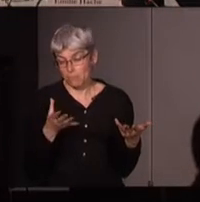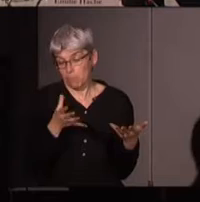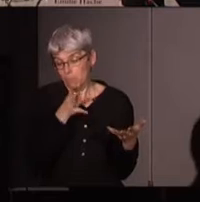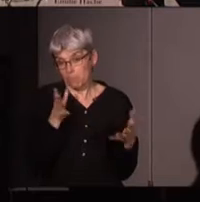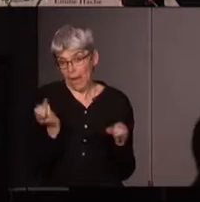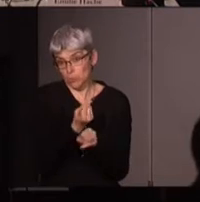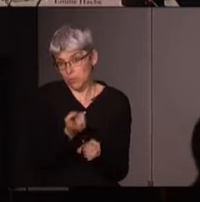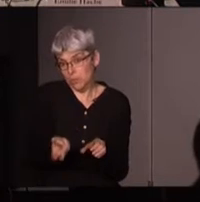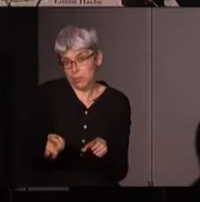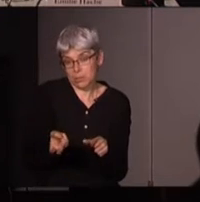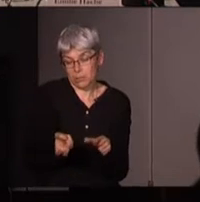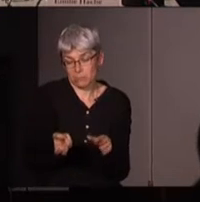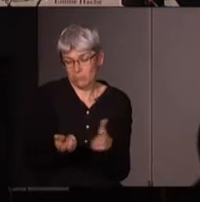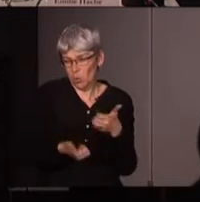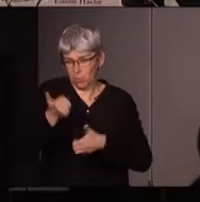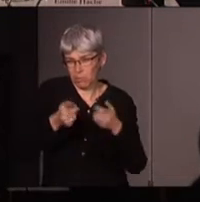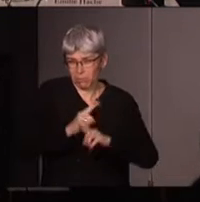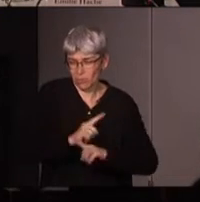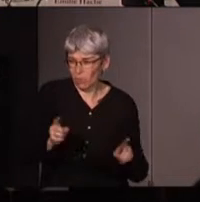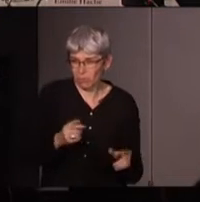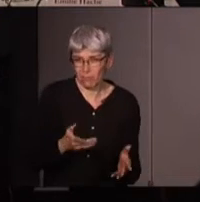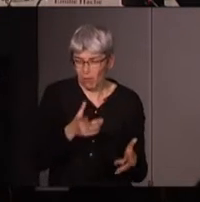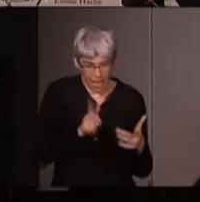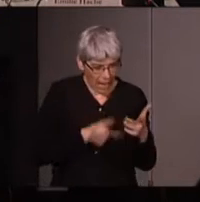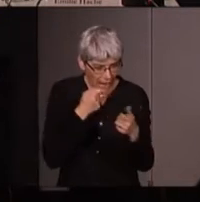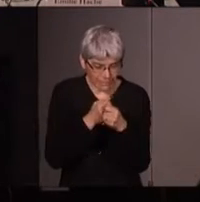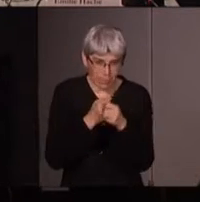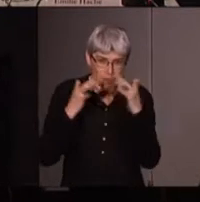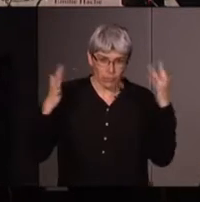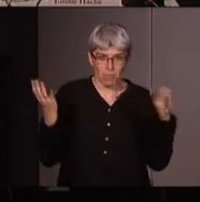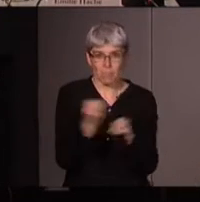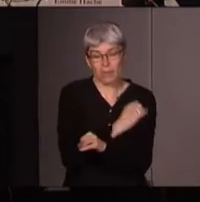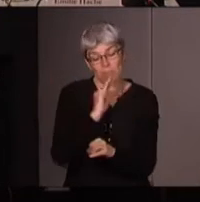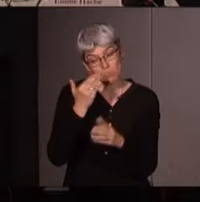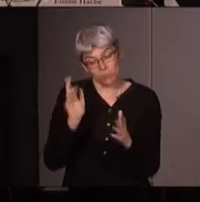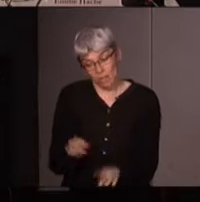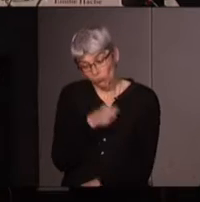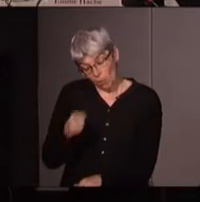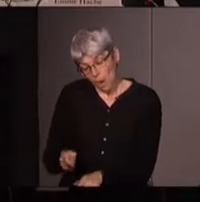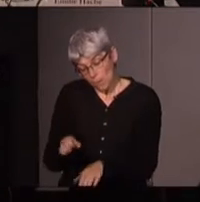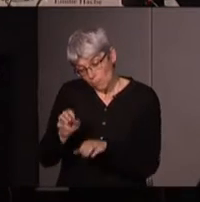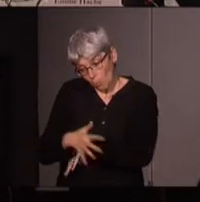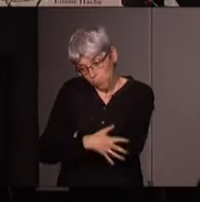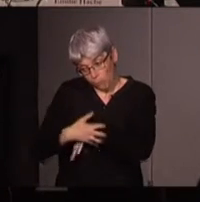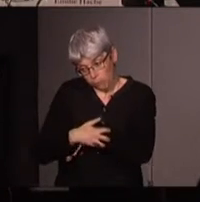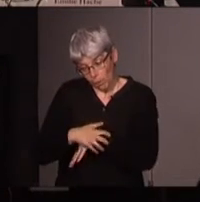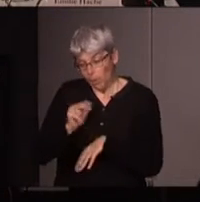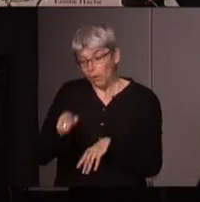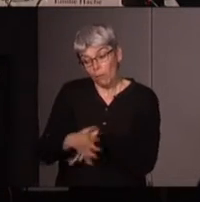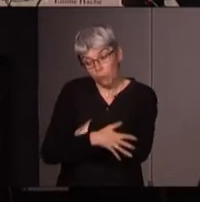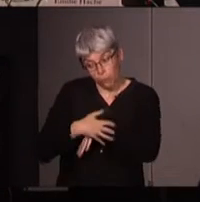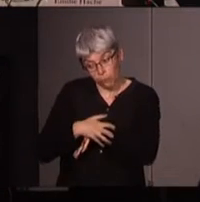compétitivité non ce pas compétitif n'ont pas su s'adapter à l'environnement donc sont des perdants et finiront par être éliminés